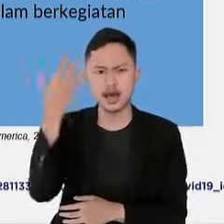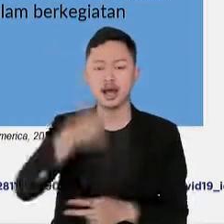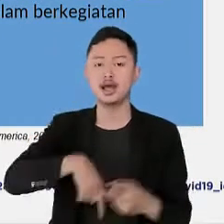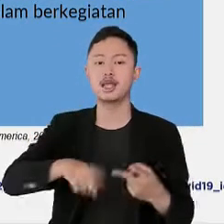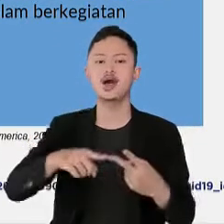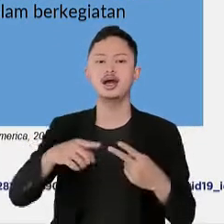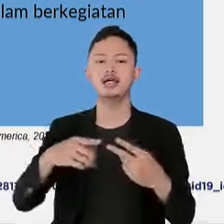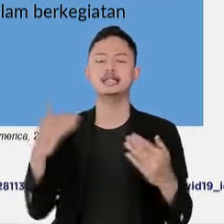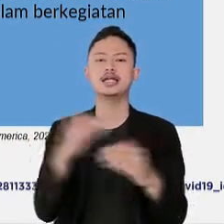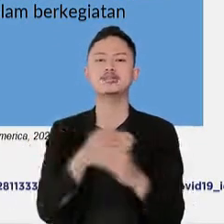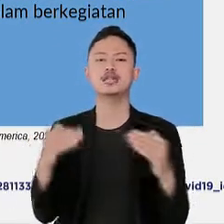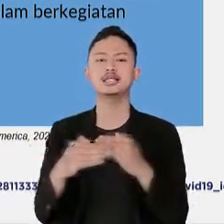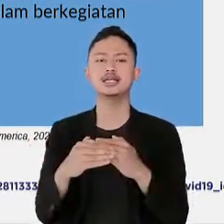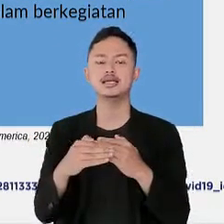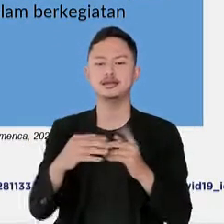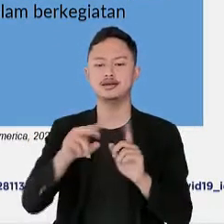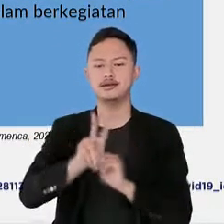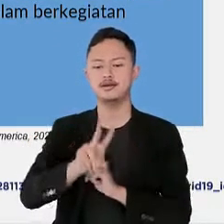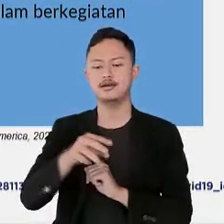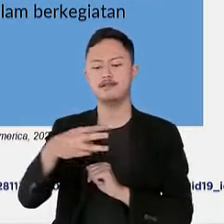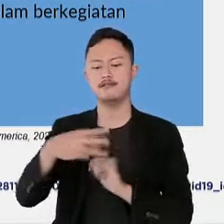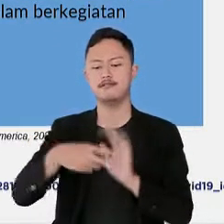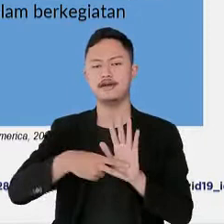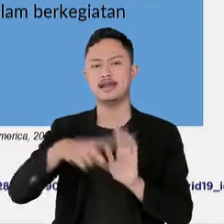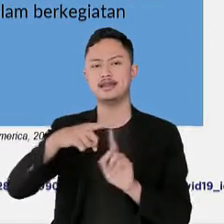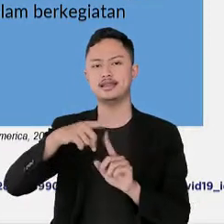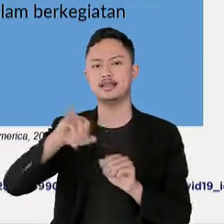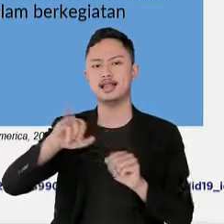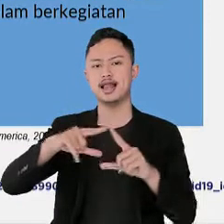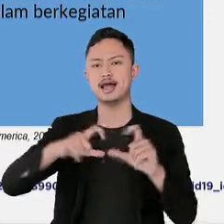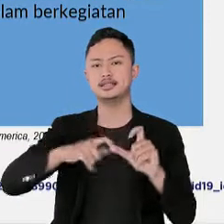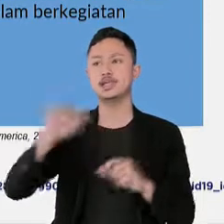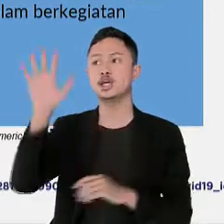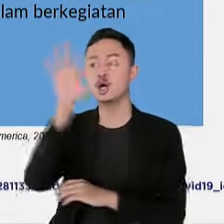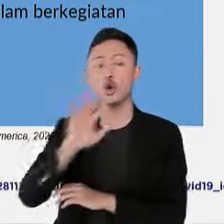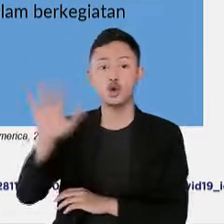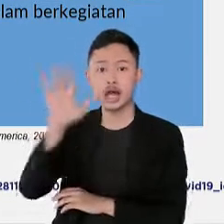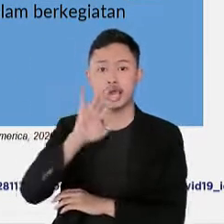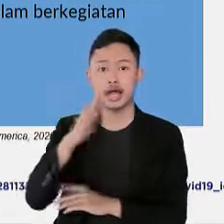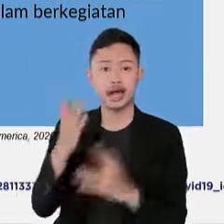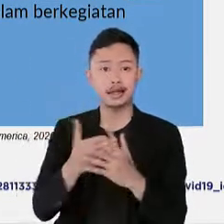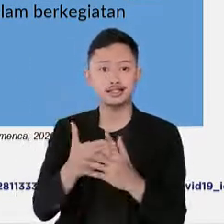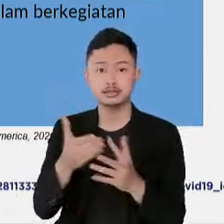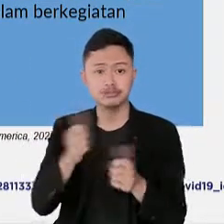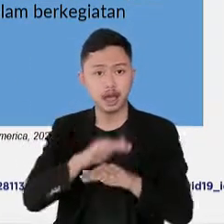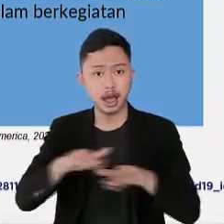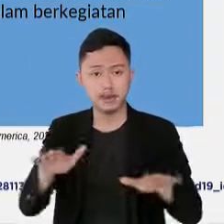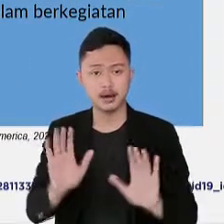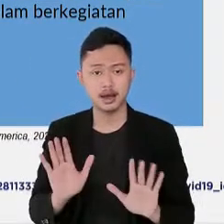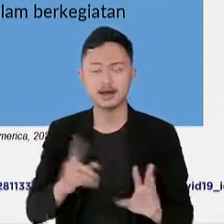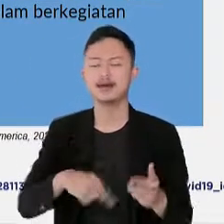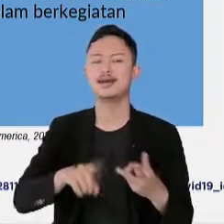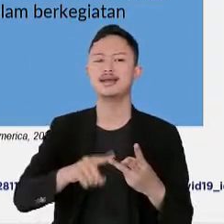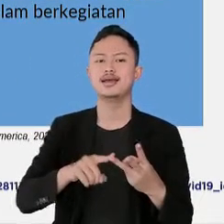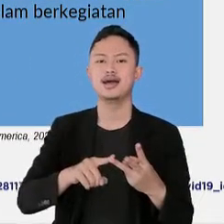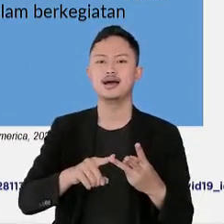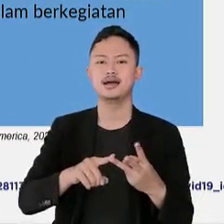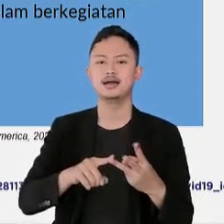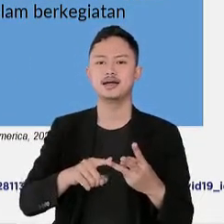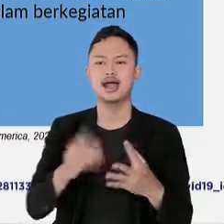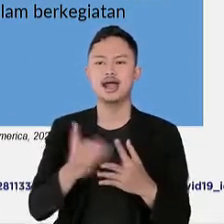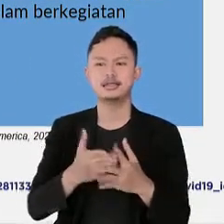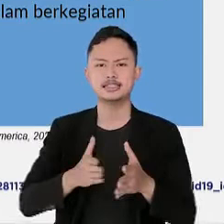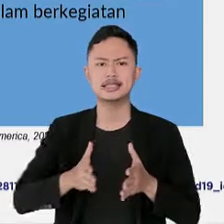asi alat transportasi jarak antar penumpang durasi perjalanan dan kebersihan alat transport